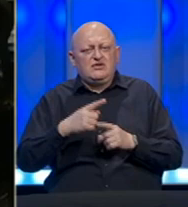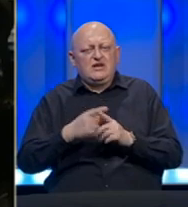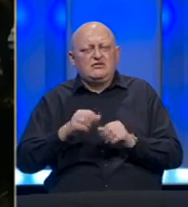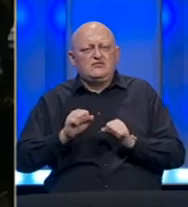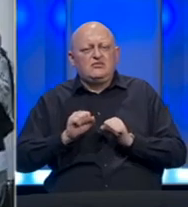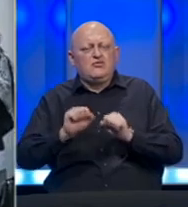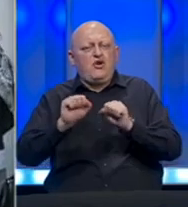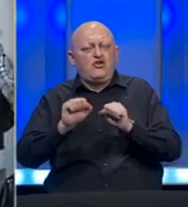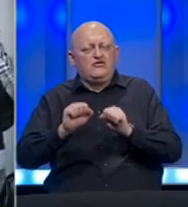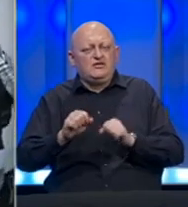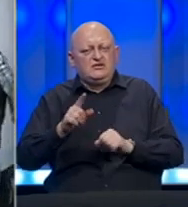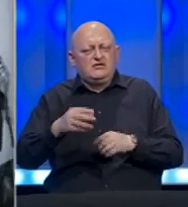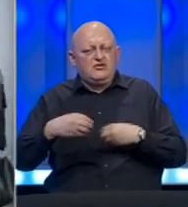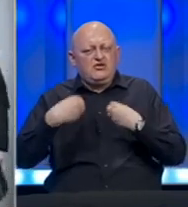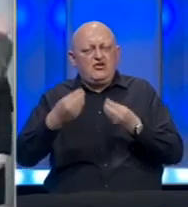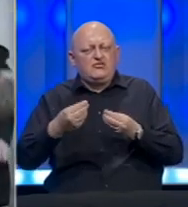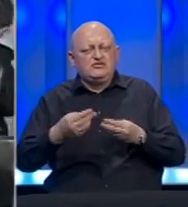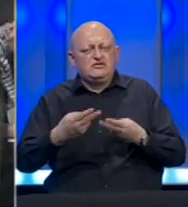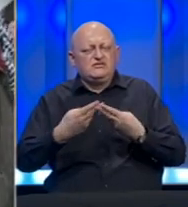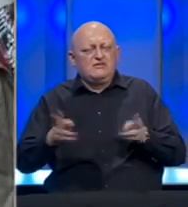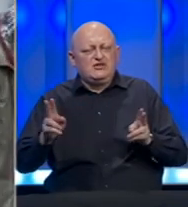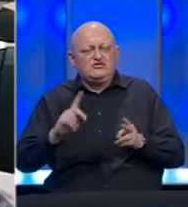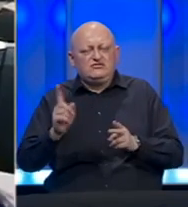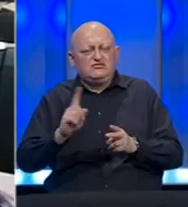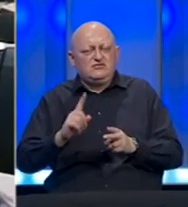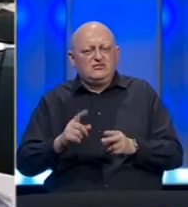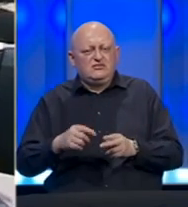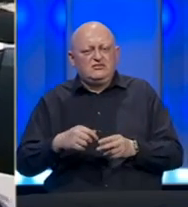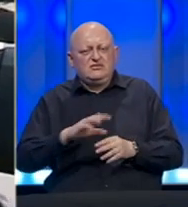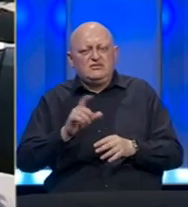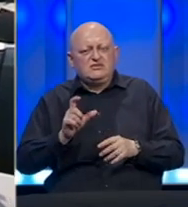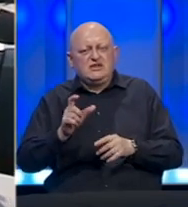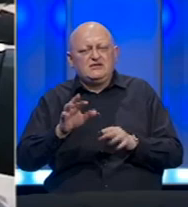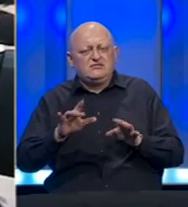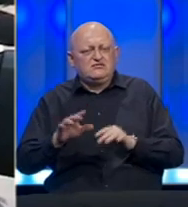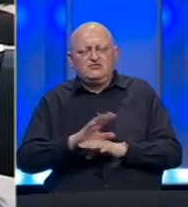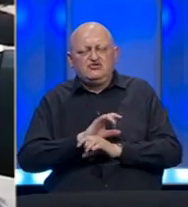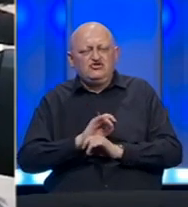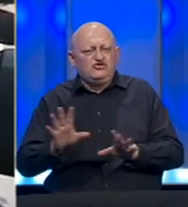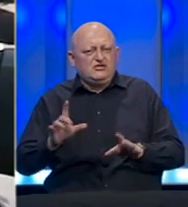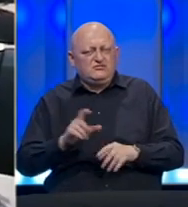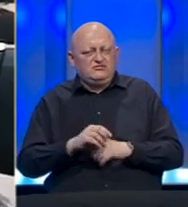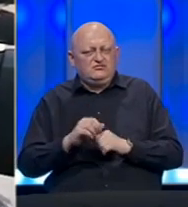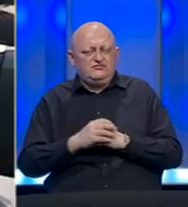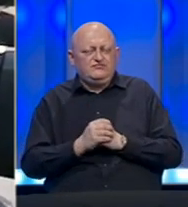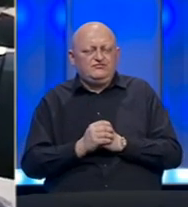bojkotovati obraćanje zvaničnika, tim neće slati pitanja ni u elektronskoj formi.